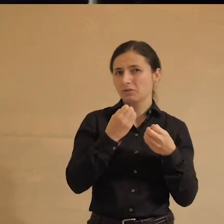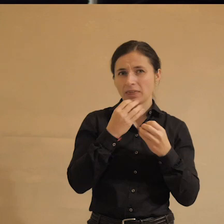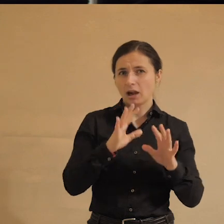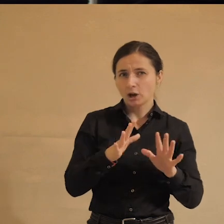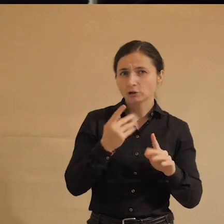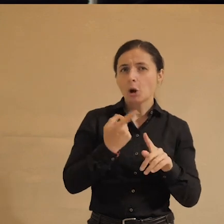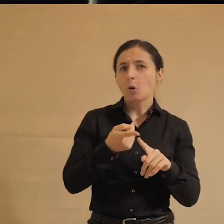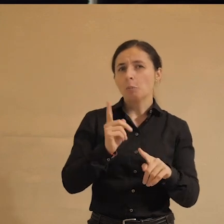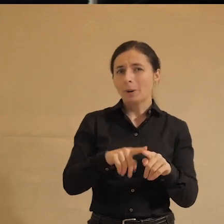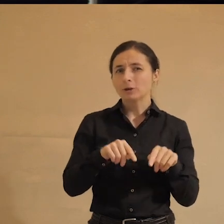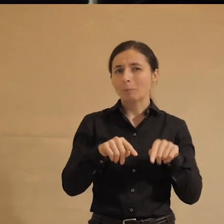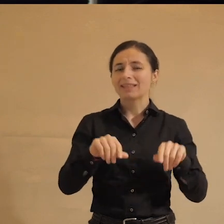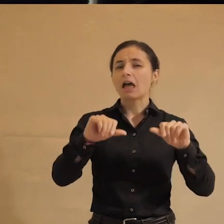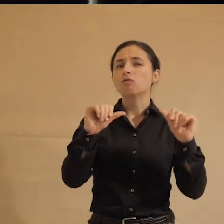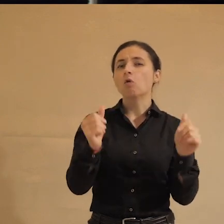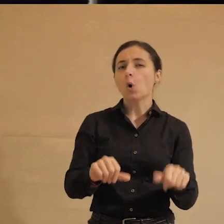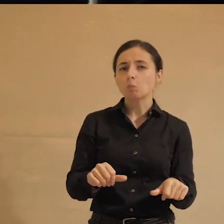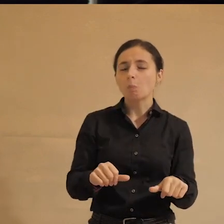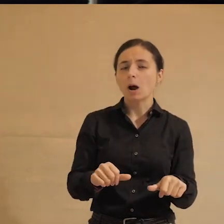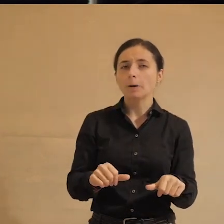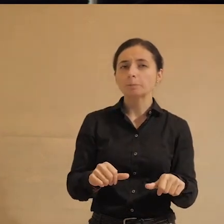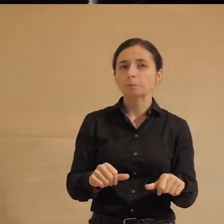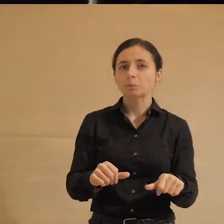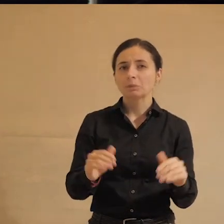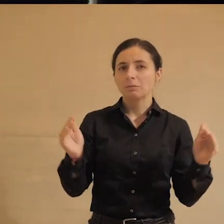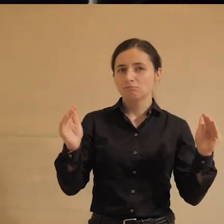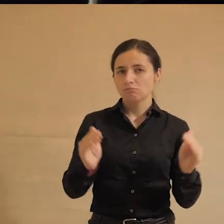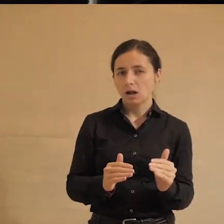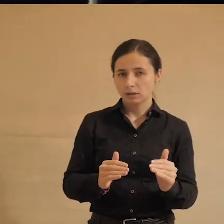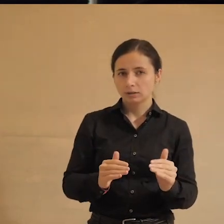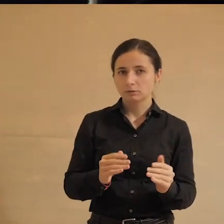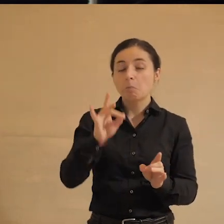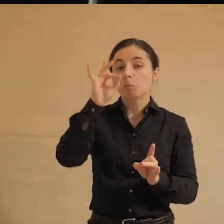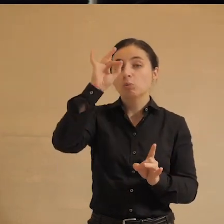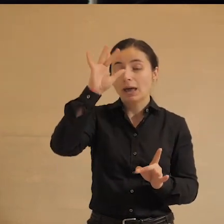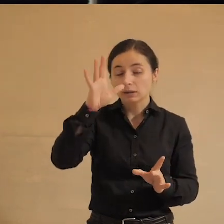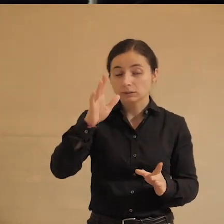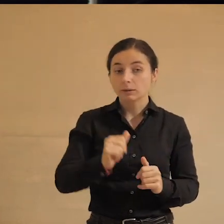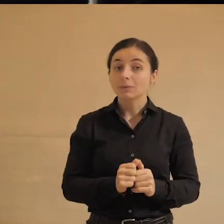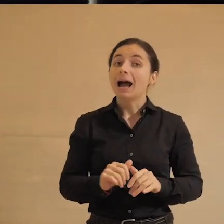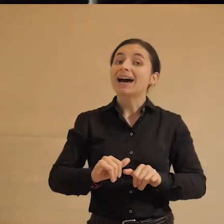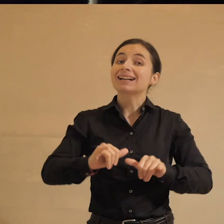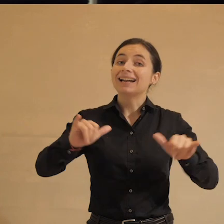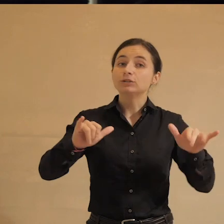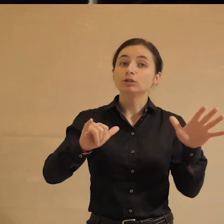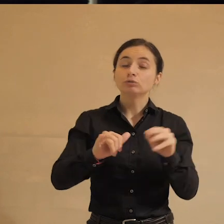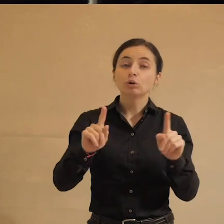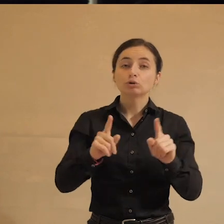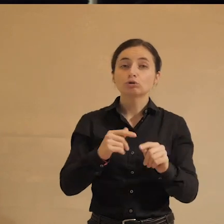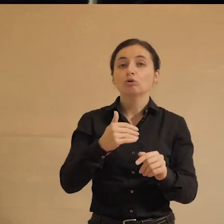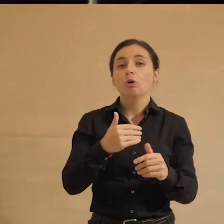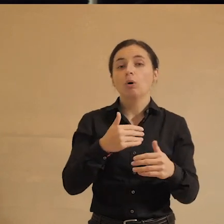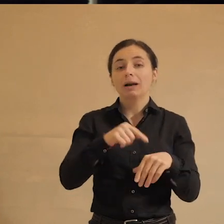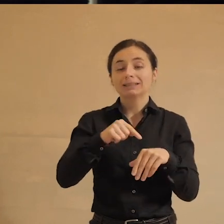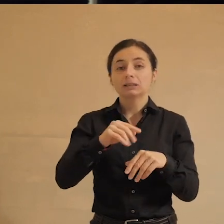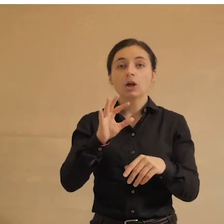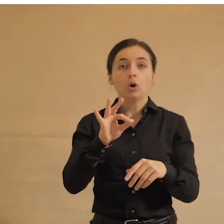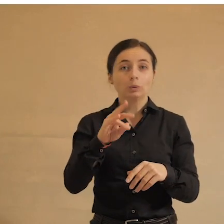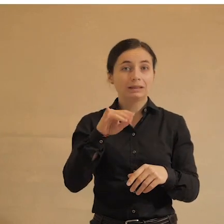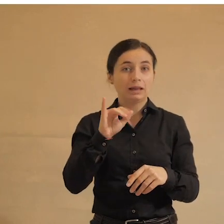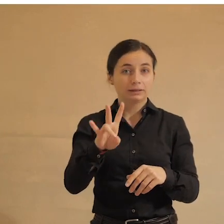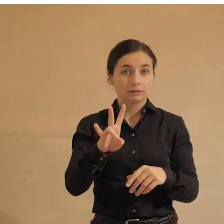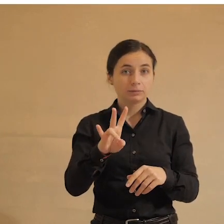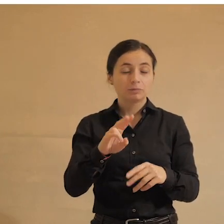поэтому, видимо, эта форма падает в популярности. Растет все, что касается, так сказать, онлайновых